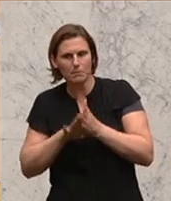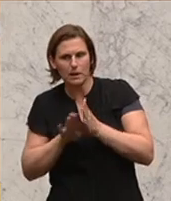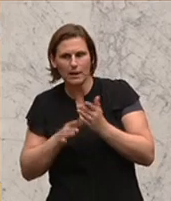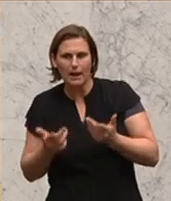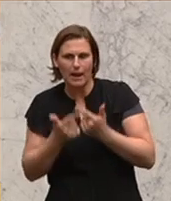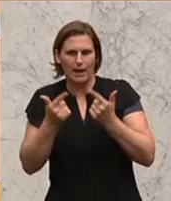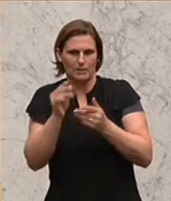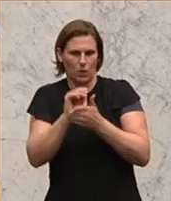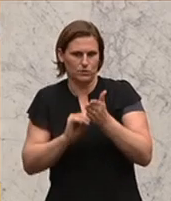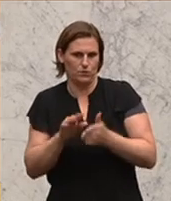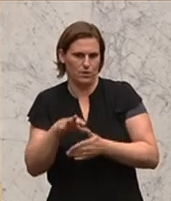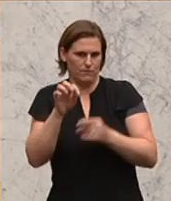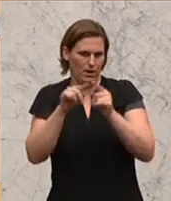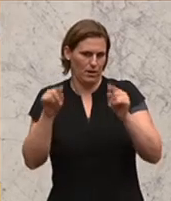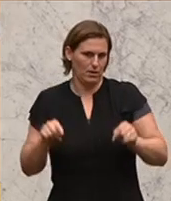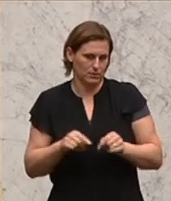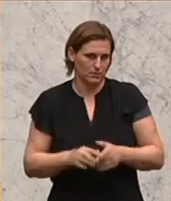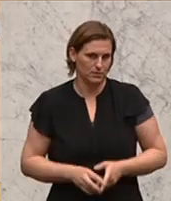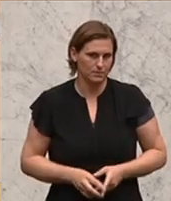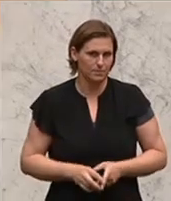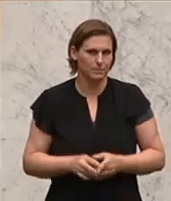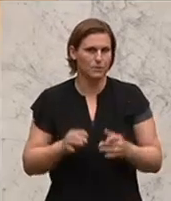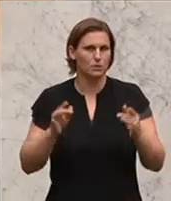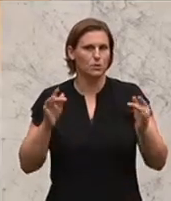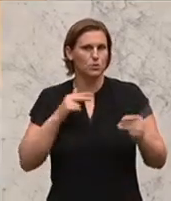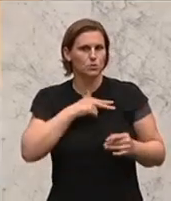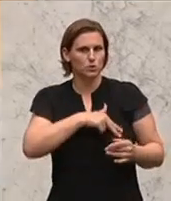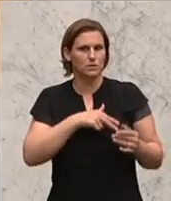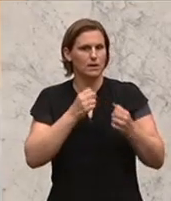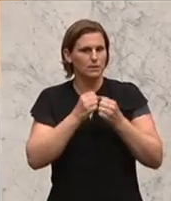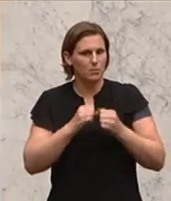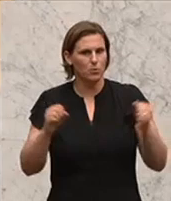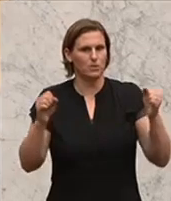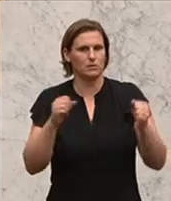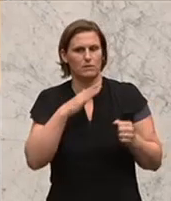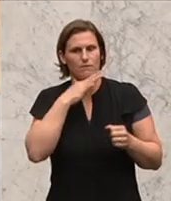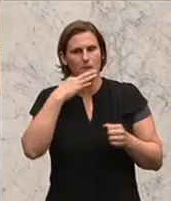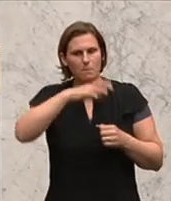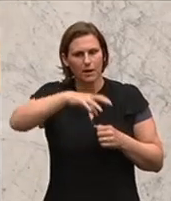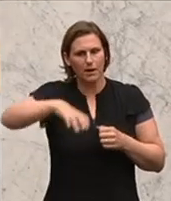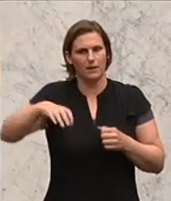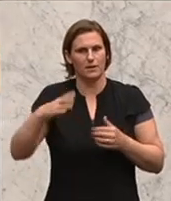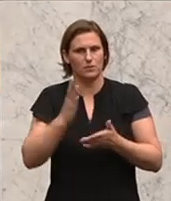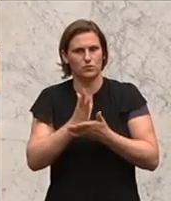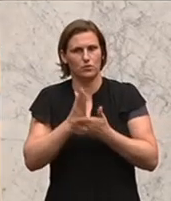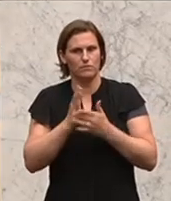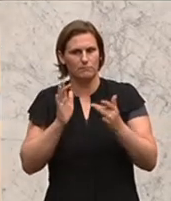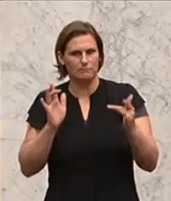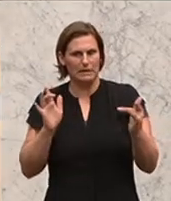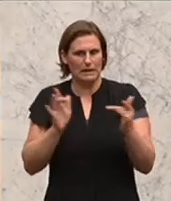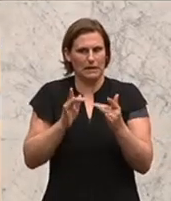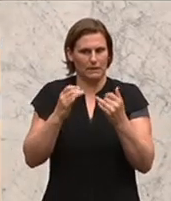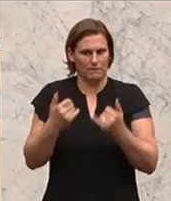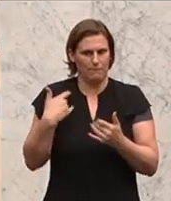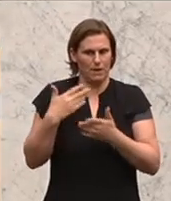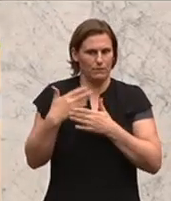Die Sozialdemokratie, die Sozialdemokratie der Gegenwart ist ein in vielen Bereichen, das gerade Gegenteil dessen, was